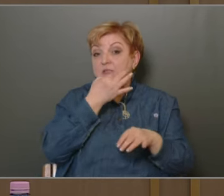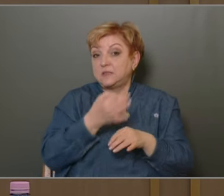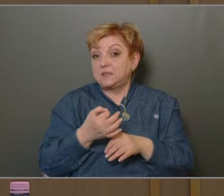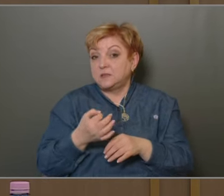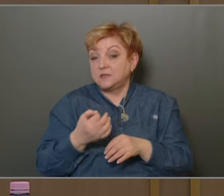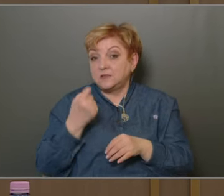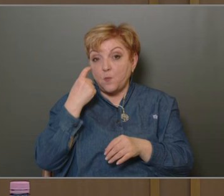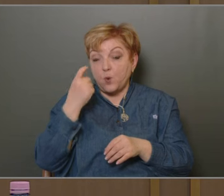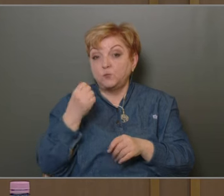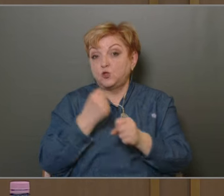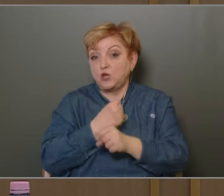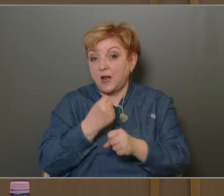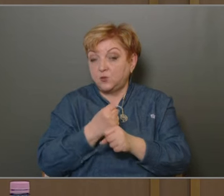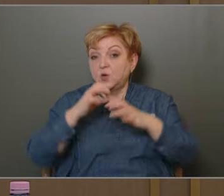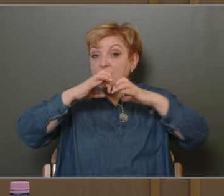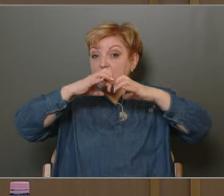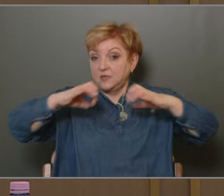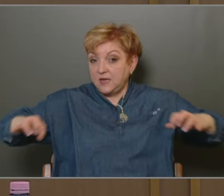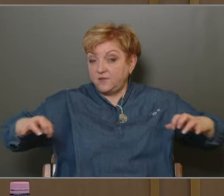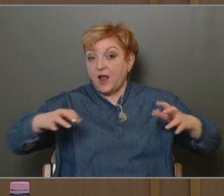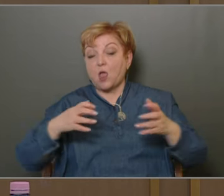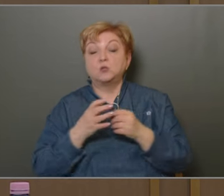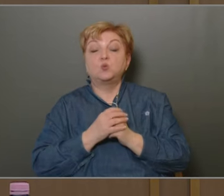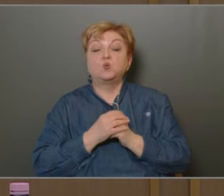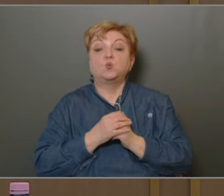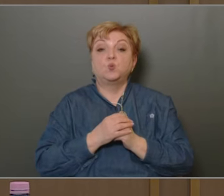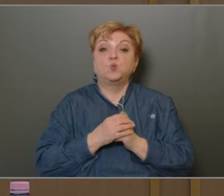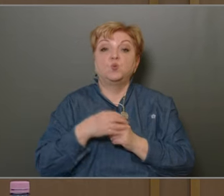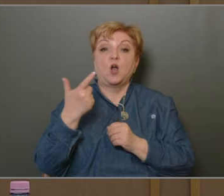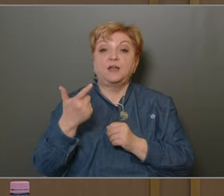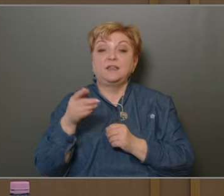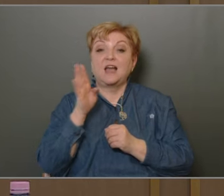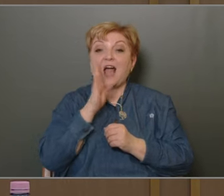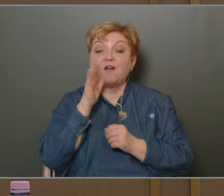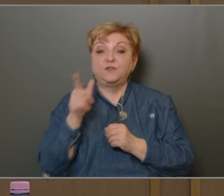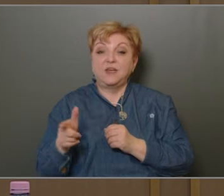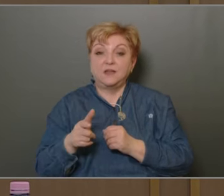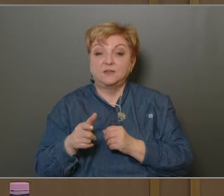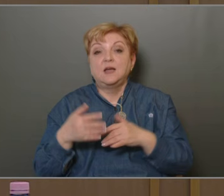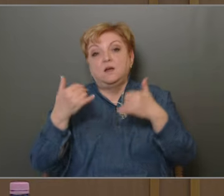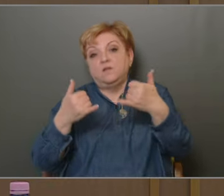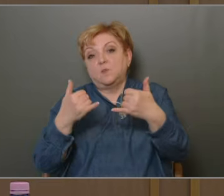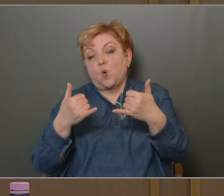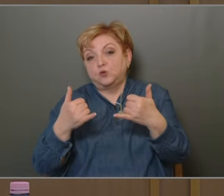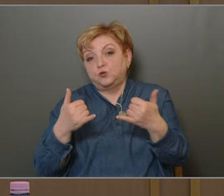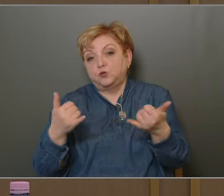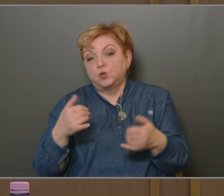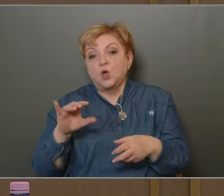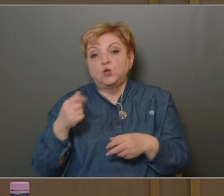csináltuk azt, hogy készítmálasztjuk ezt a két KFT-t, illetve ami most majd